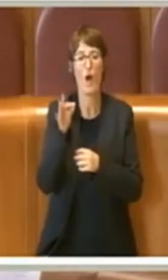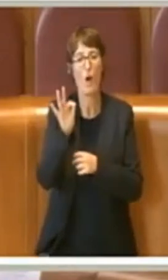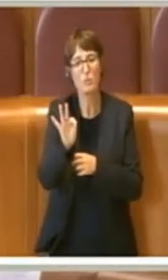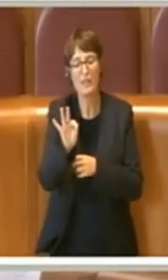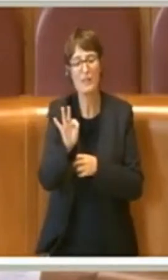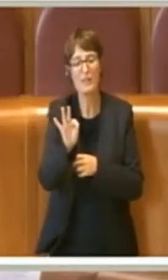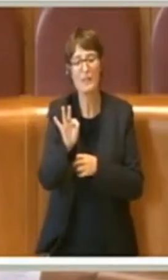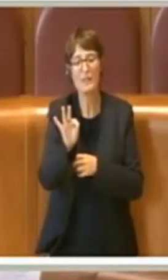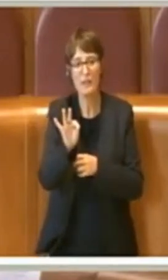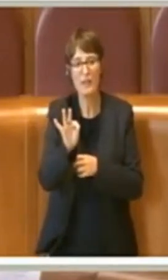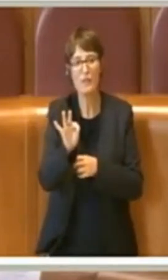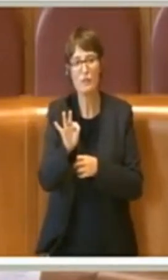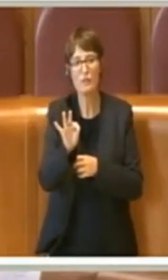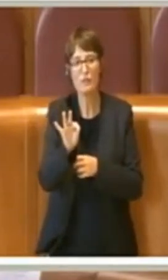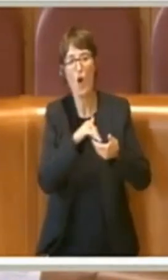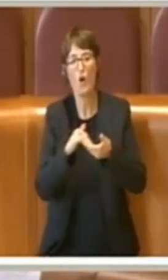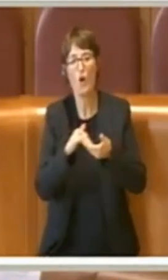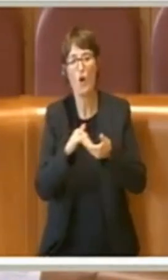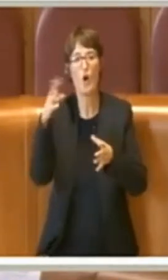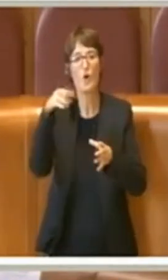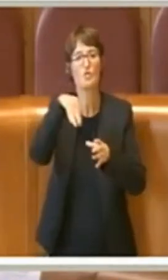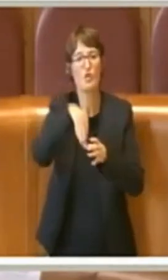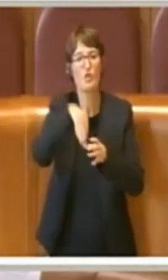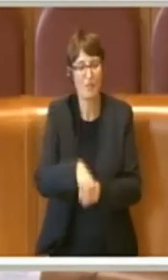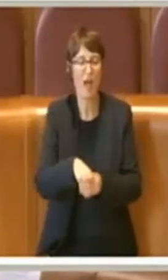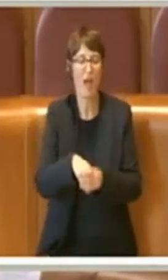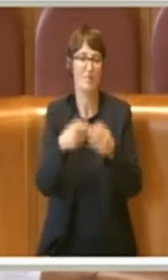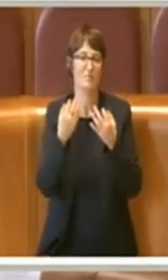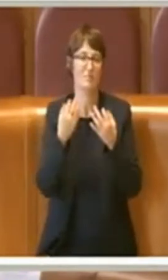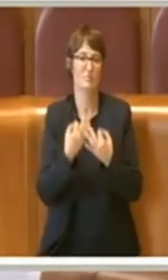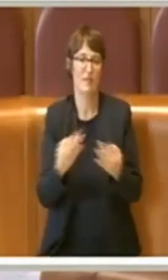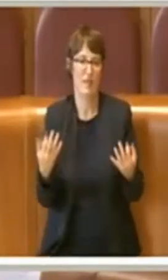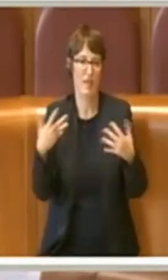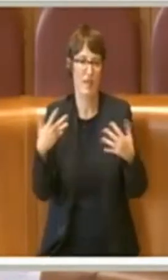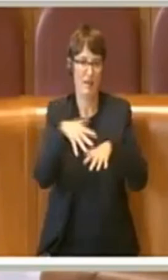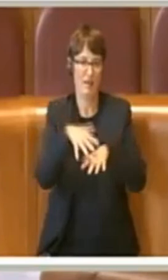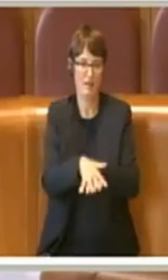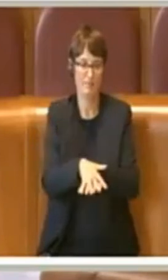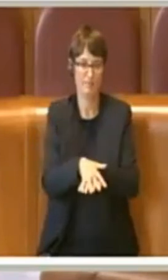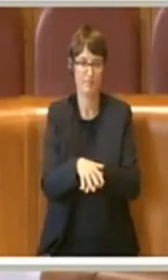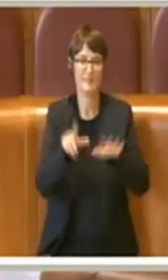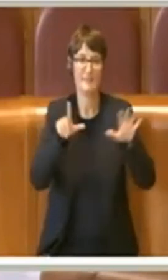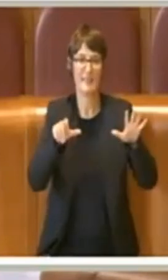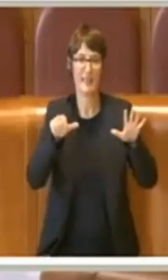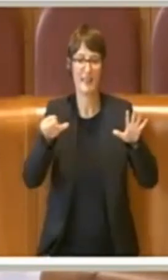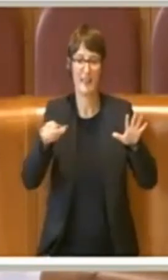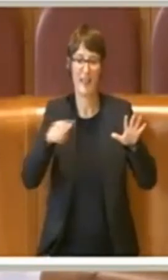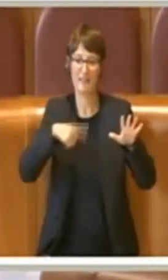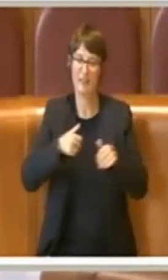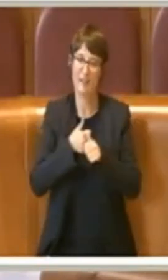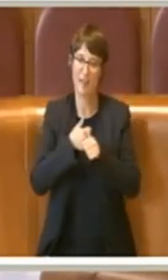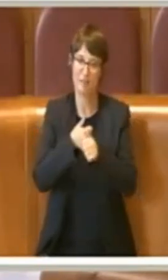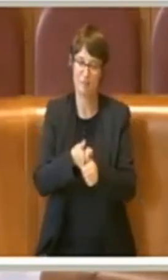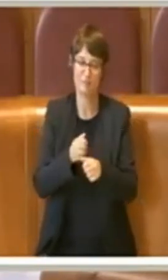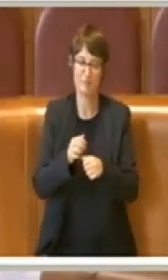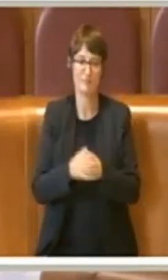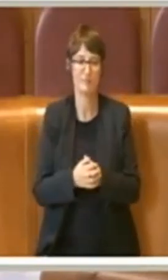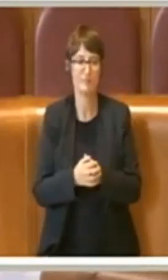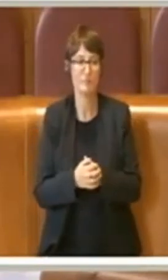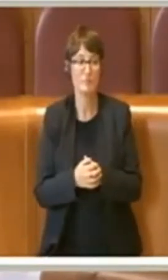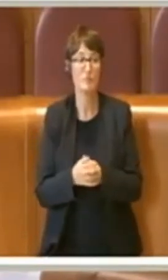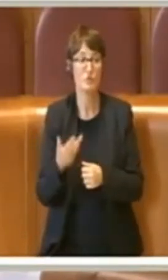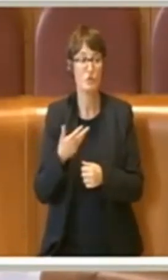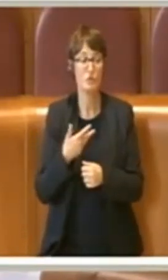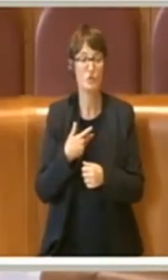e lavorativo. Sono ben 76 persone seguite. Abbiamo punti d'ascolto, abbiamo punti d'ascolto, i